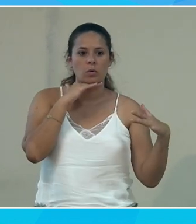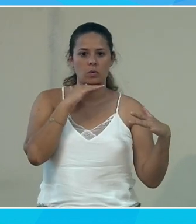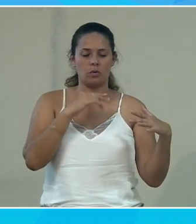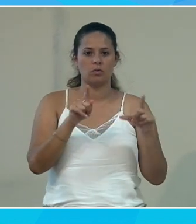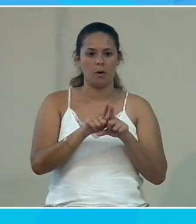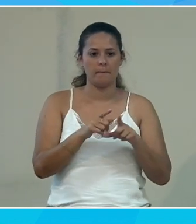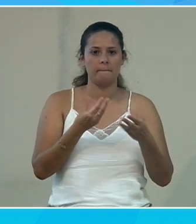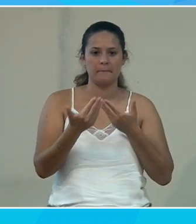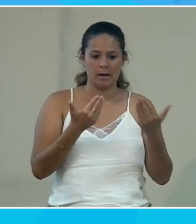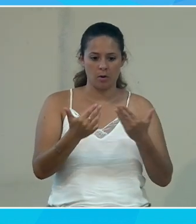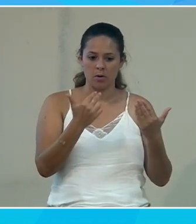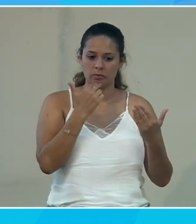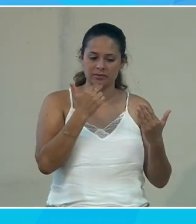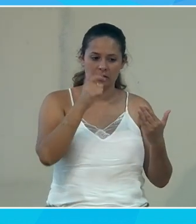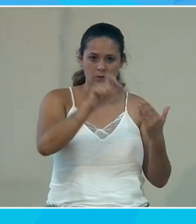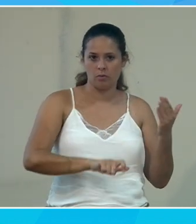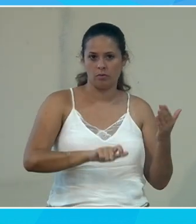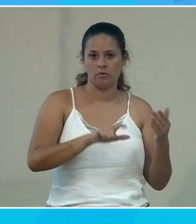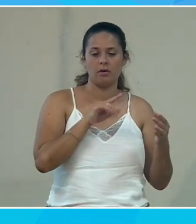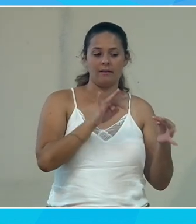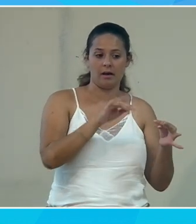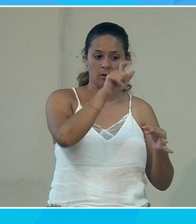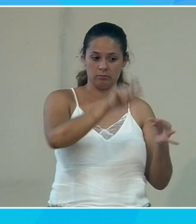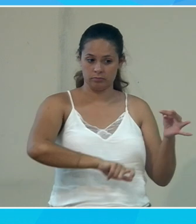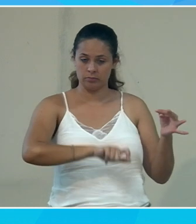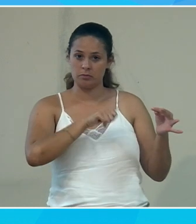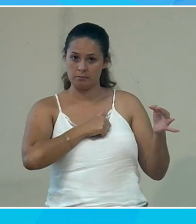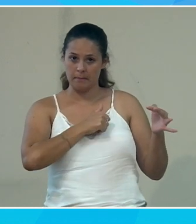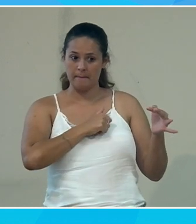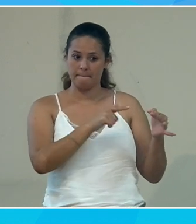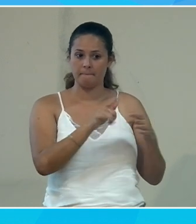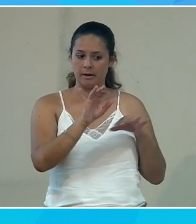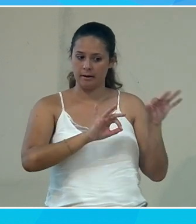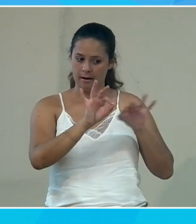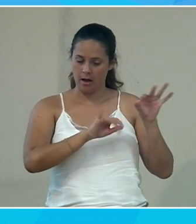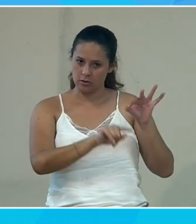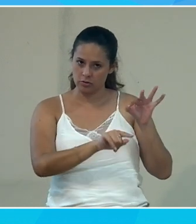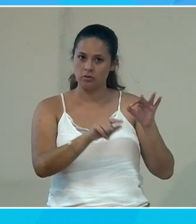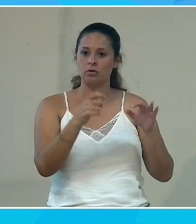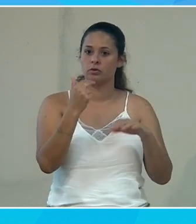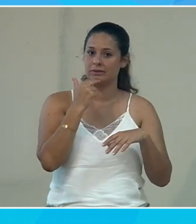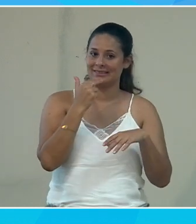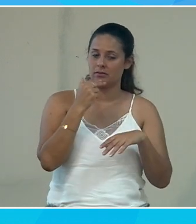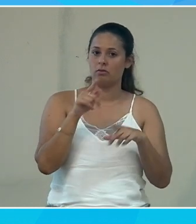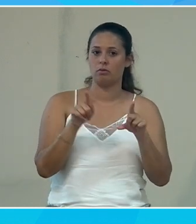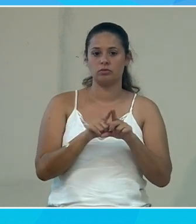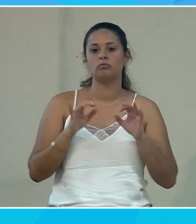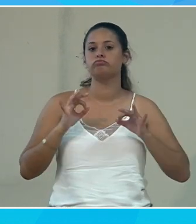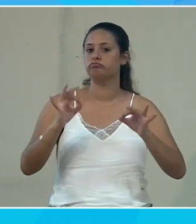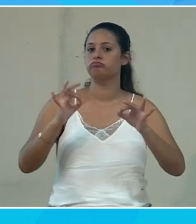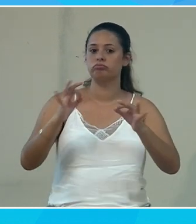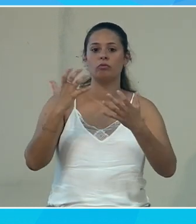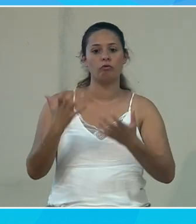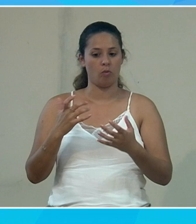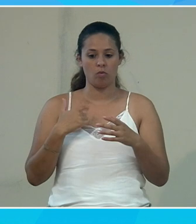par rapport à son à la fois à l'utilisateur qui peut lui-même faire des réglages et aux utilisateurs lambda qui eux